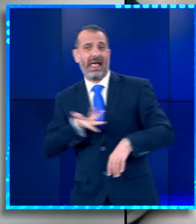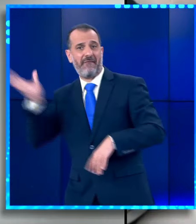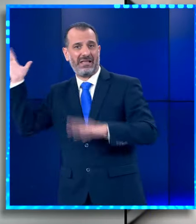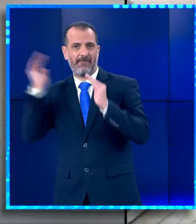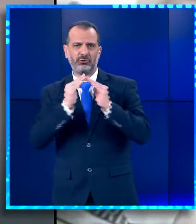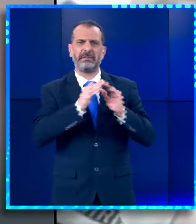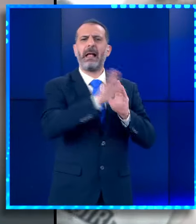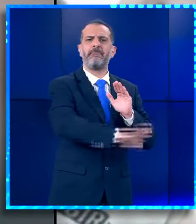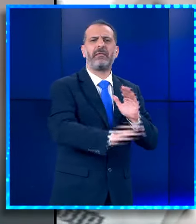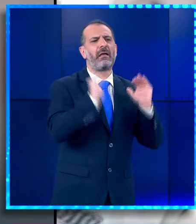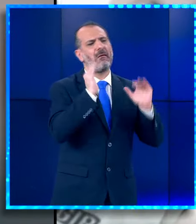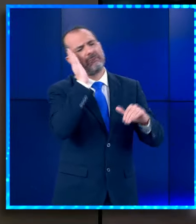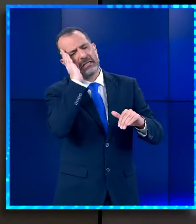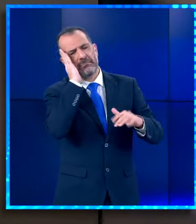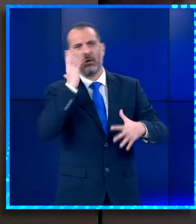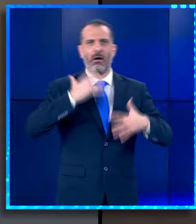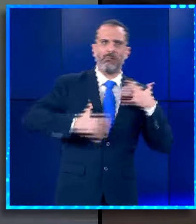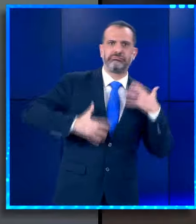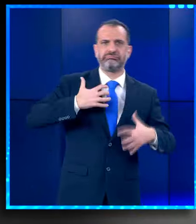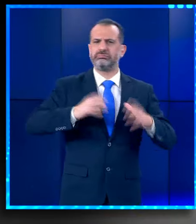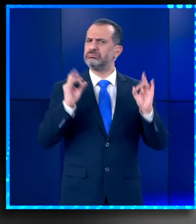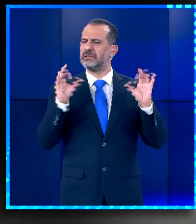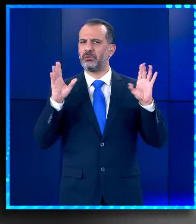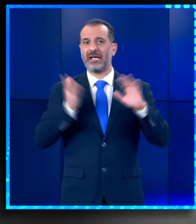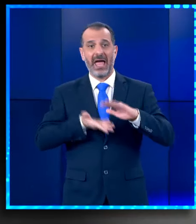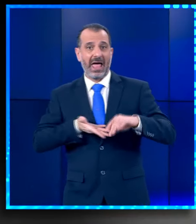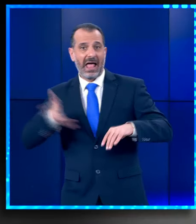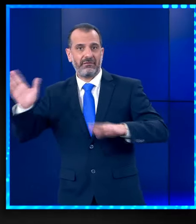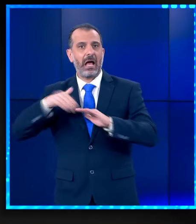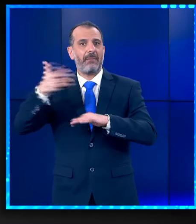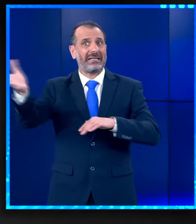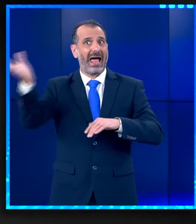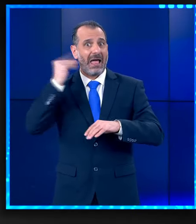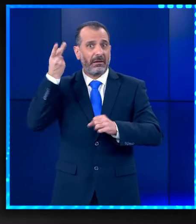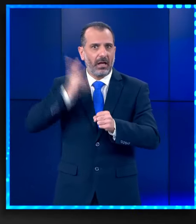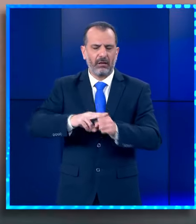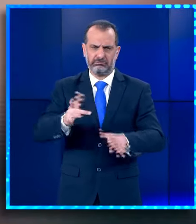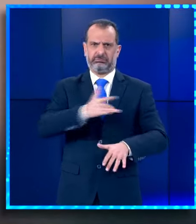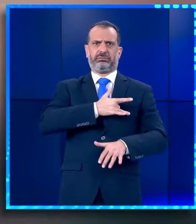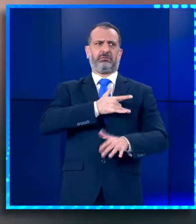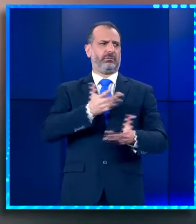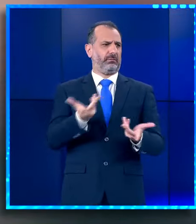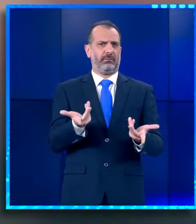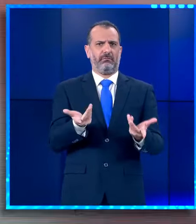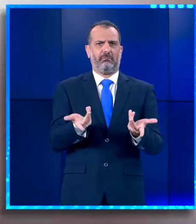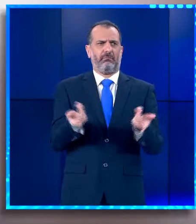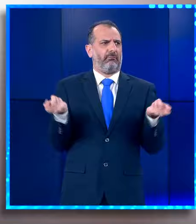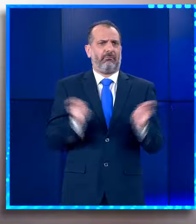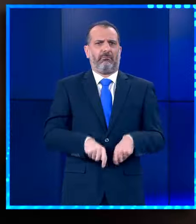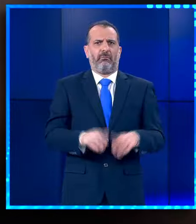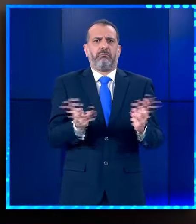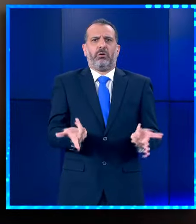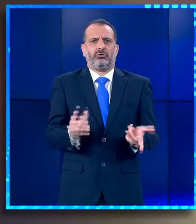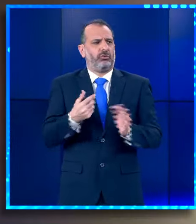Και δεν είδε κάτι ανεσυχητικό. Η είδη είσαι ότι λίγη ώρα μετά πέθανε όχι μόνο τη σόκαρ αλλά προσπαθεί και η ίδια να βρει την αιτία και να μάθει την αλήθεια. Να μένει ήταν να εκαταθεί τις επόμενες